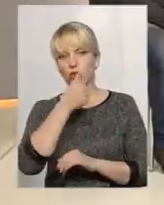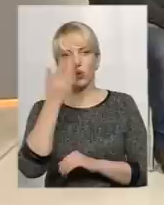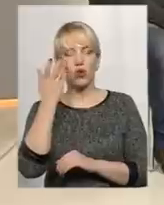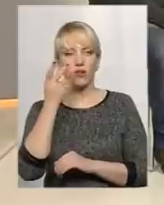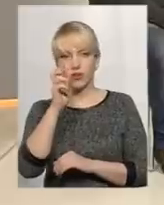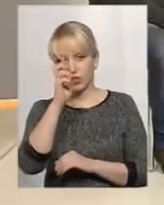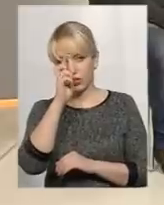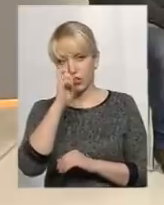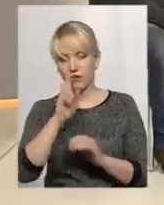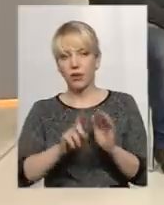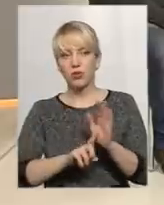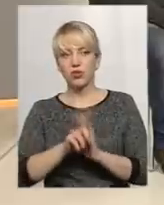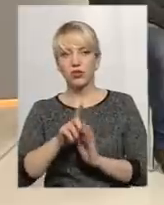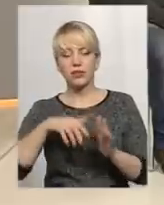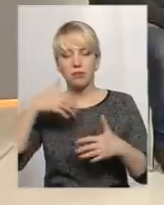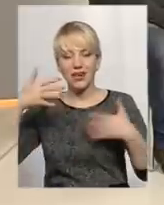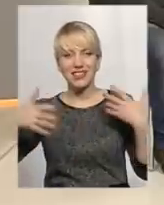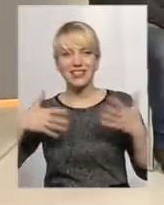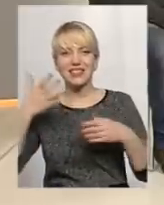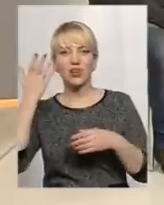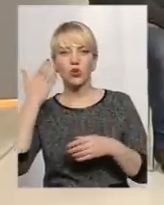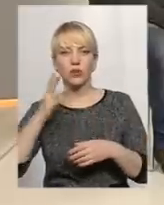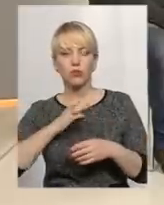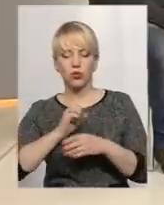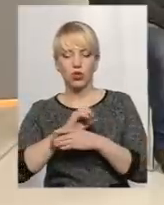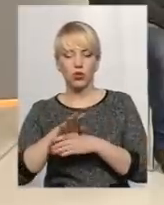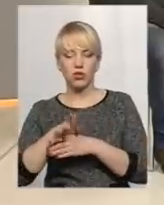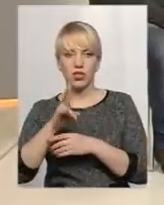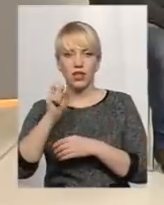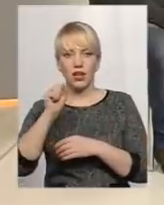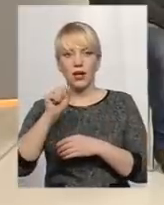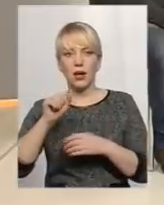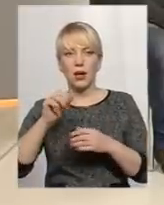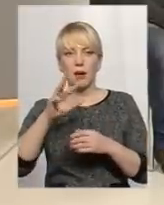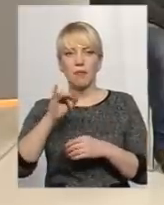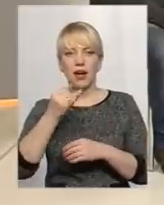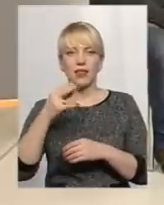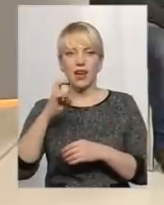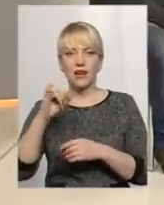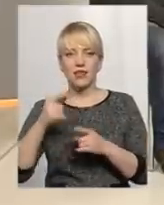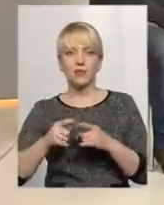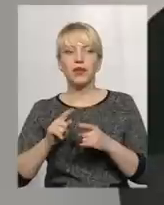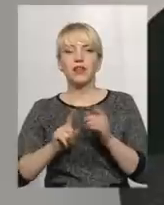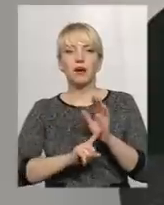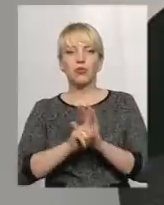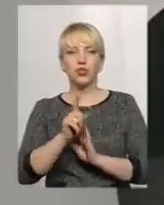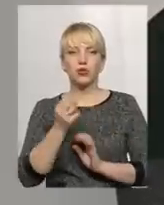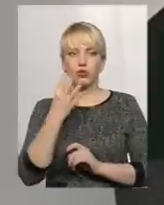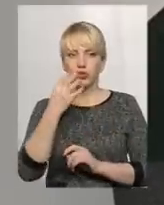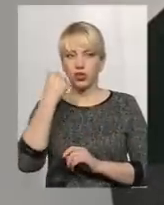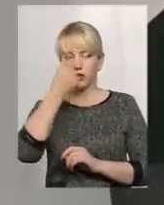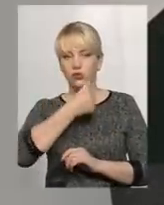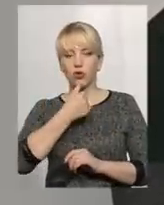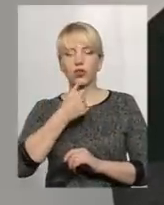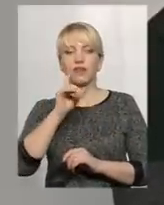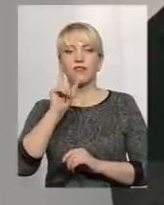державі вирували пристрасті, коли відбувалися розстріли на Майдані, саме в той період все це було? На початку 2014 року